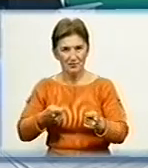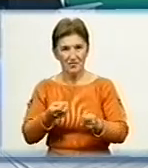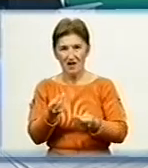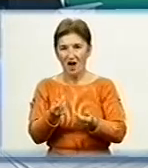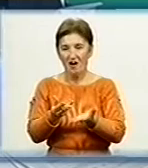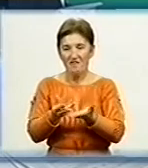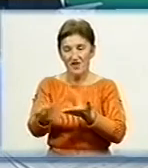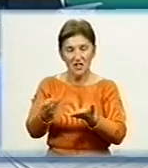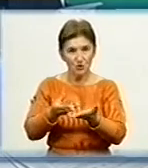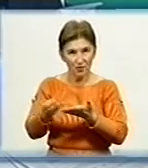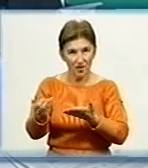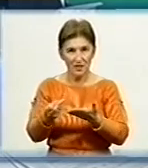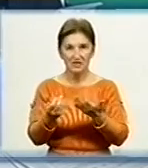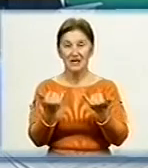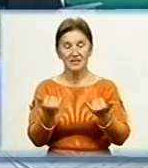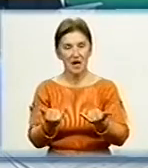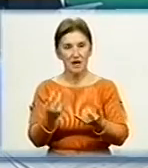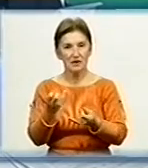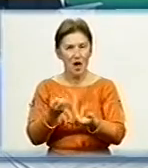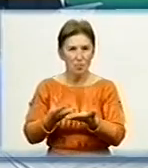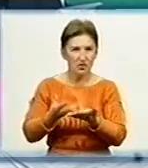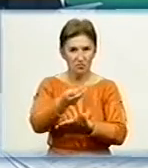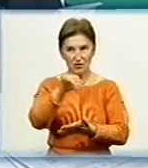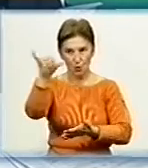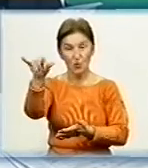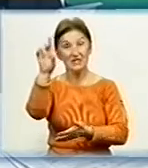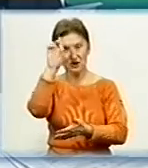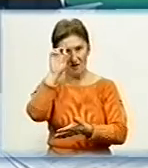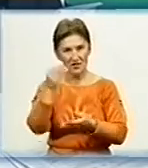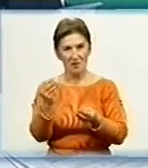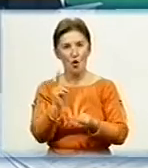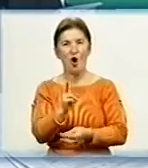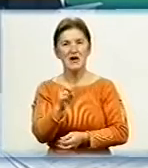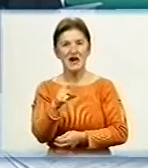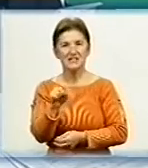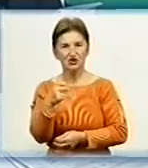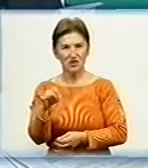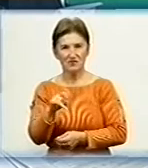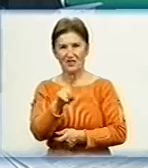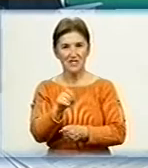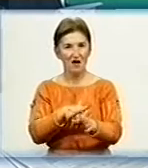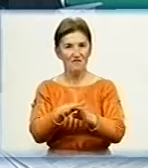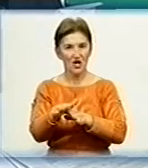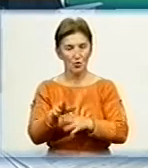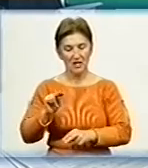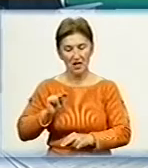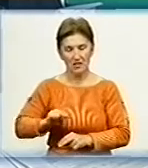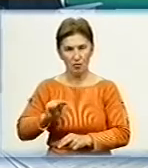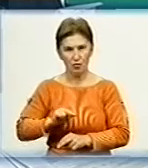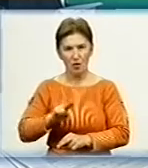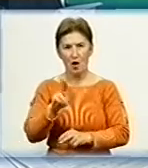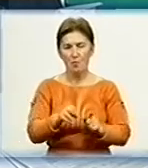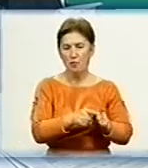На даний час на проплаті в державному казначействі знаходиться на завиконанні роботи по